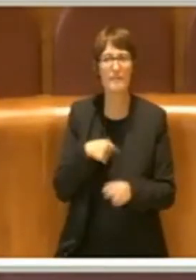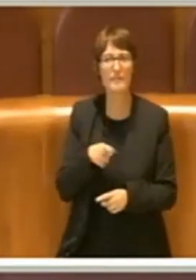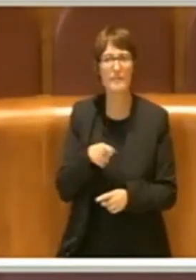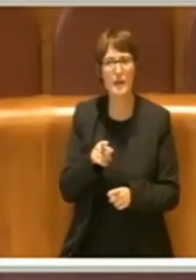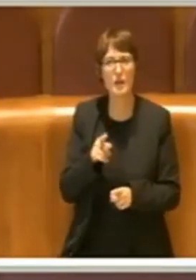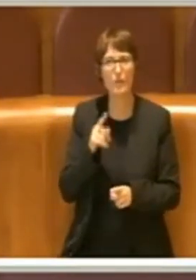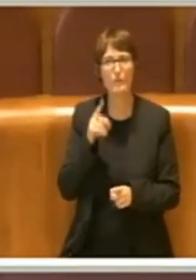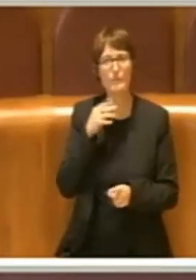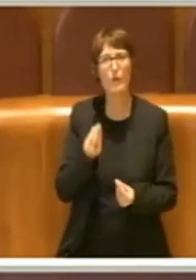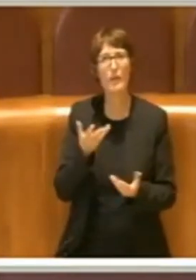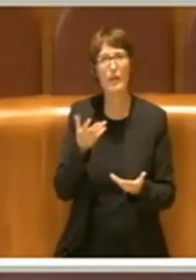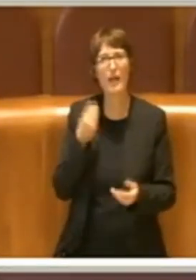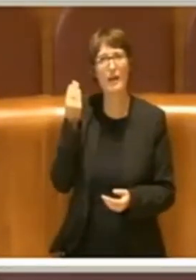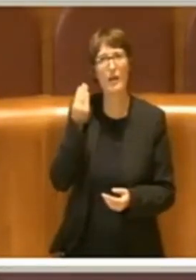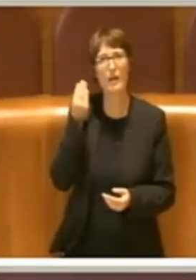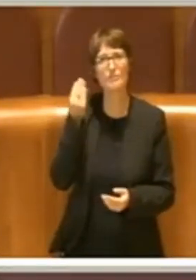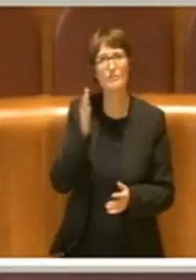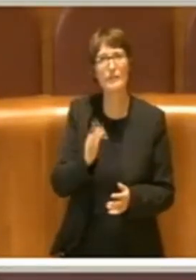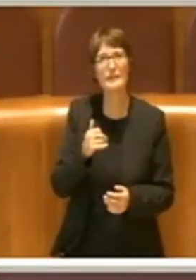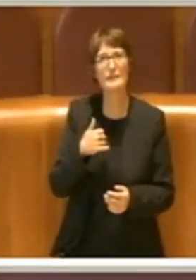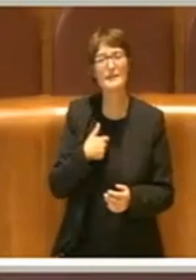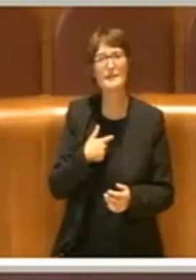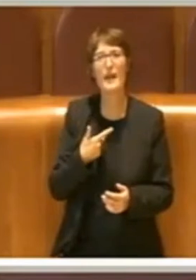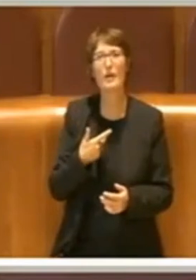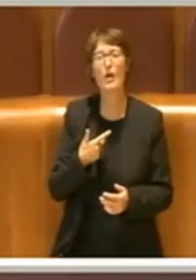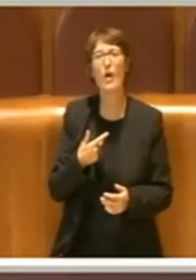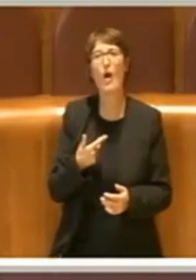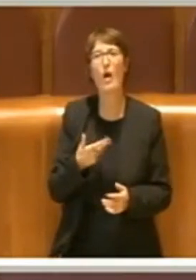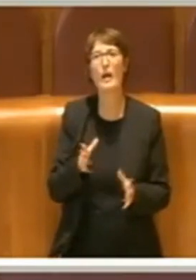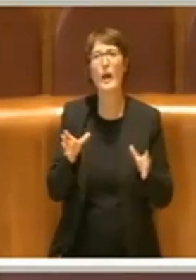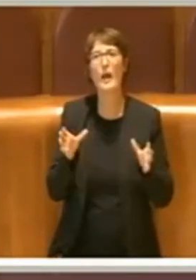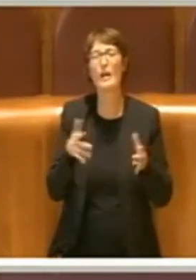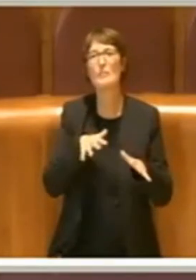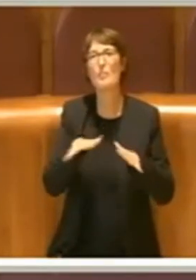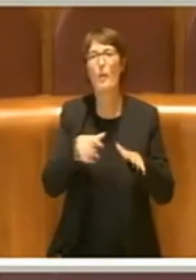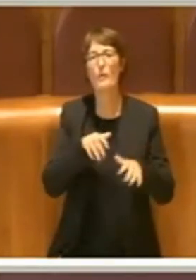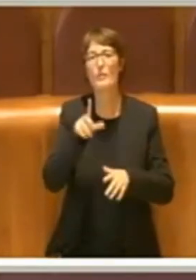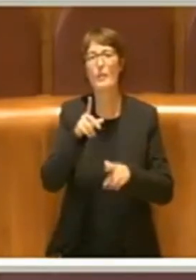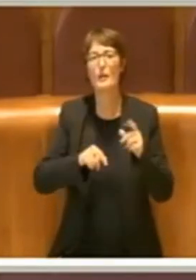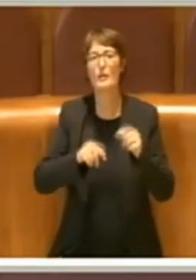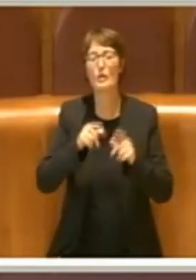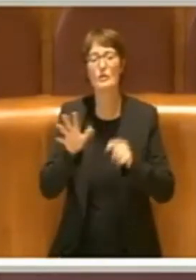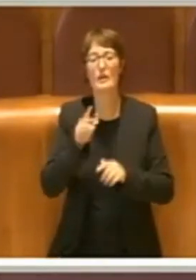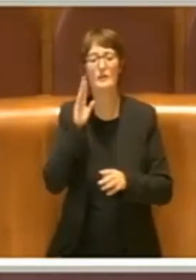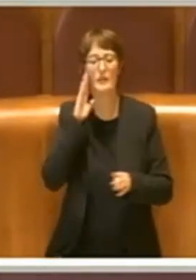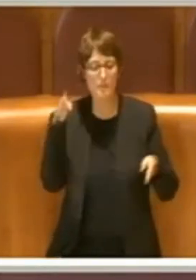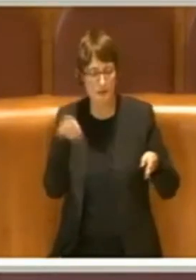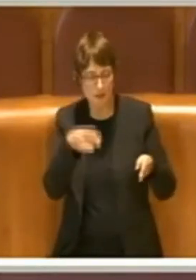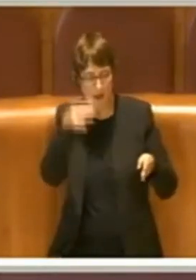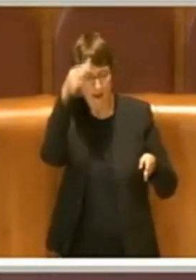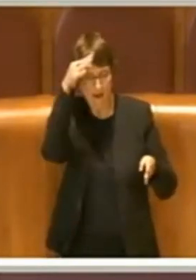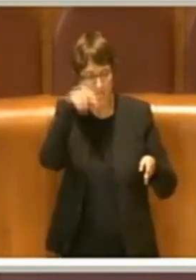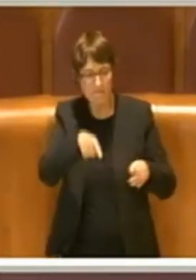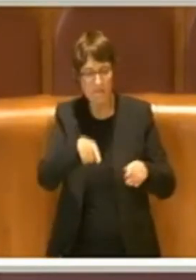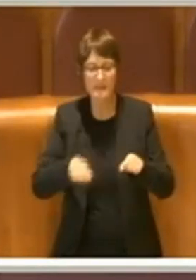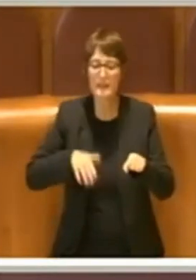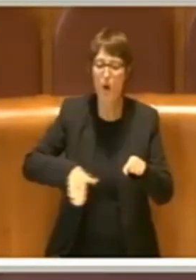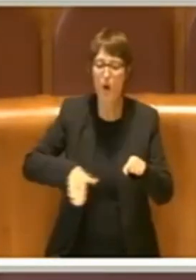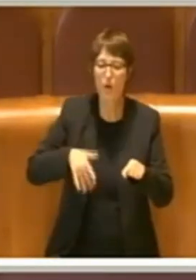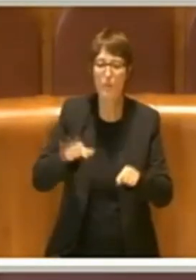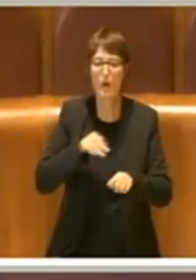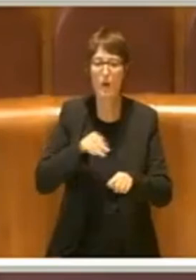il Movimento 5 Stelle pensa davvero solo ai monopattimi e alle biciclette, è una lettura distorsa, distorta e falsa.